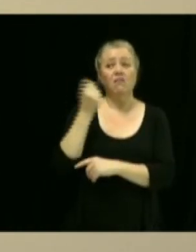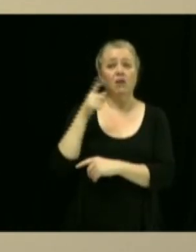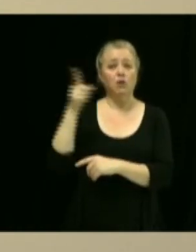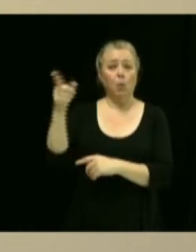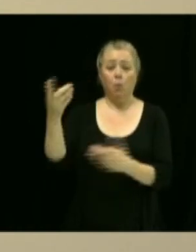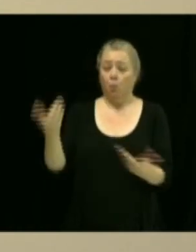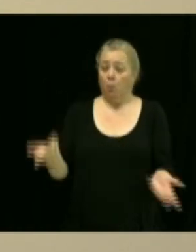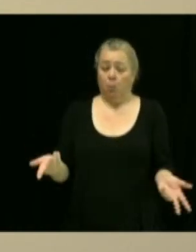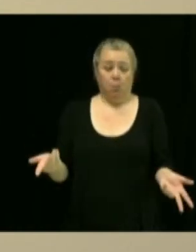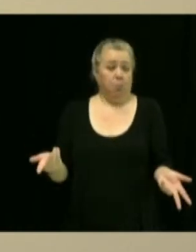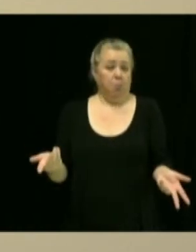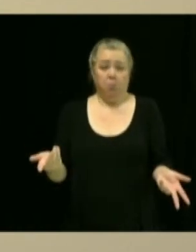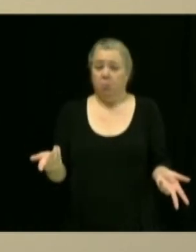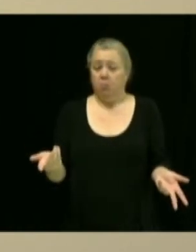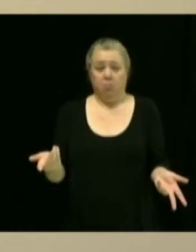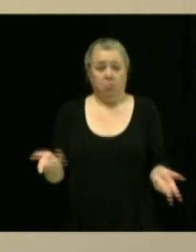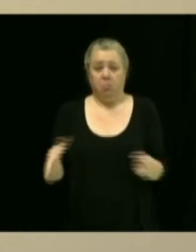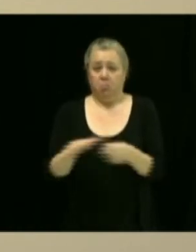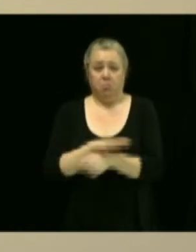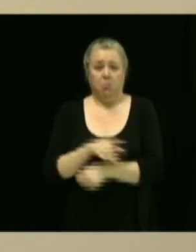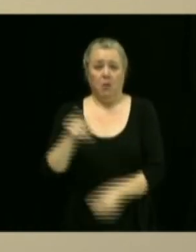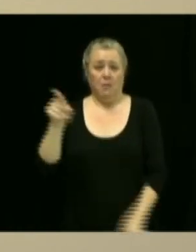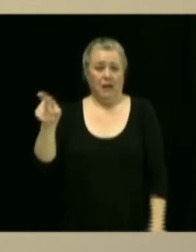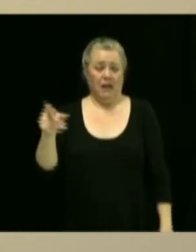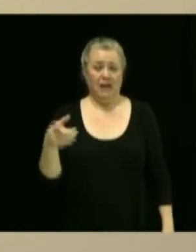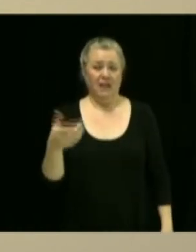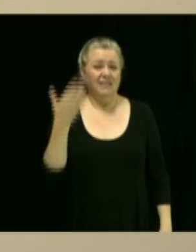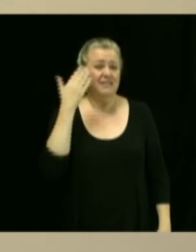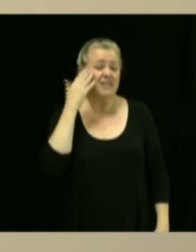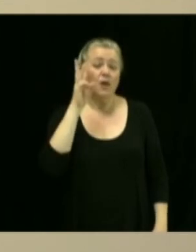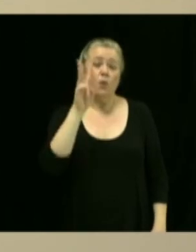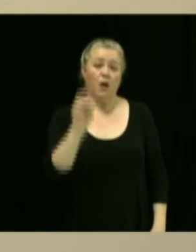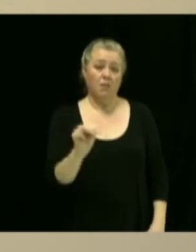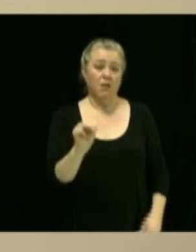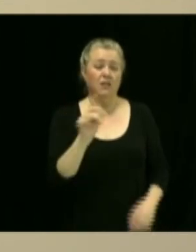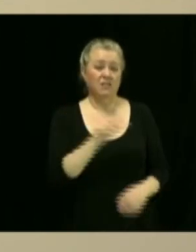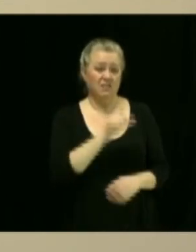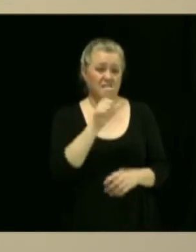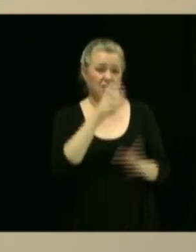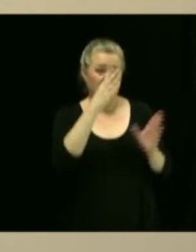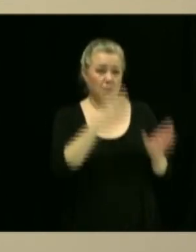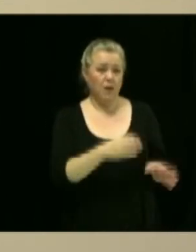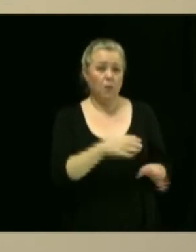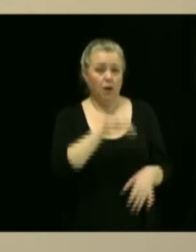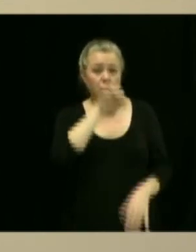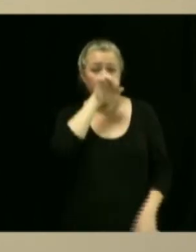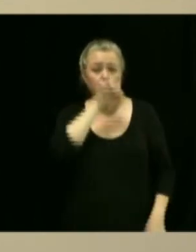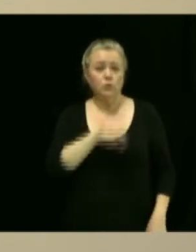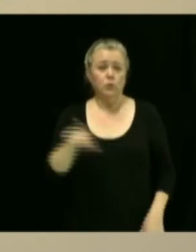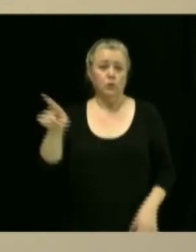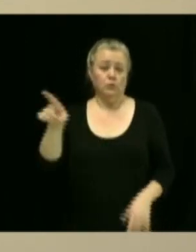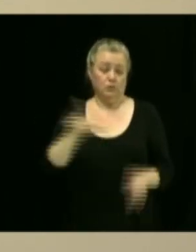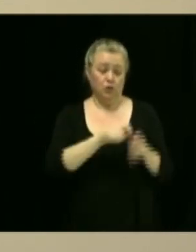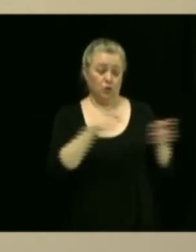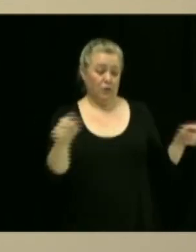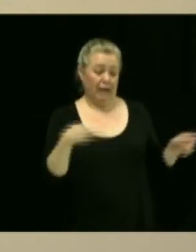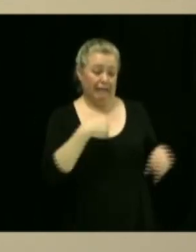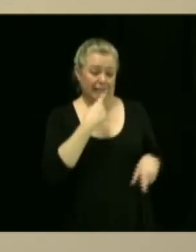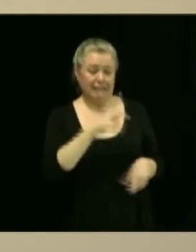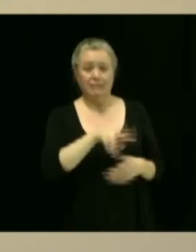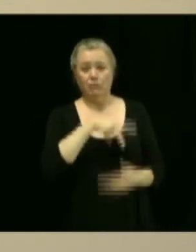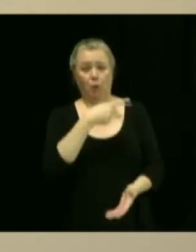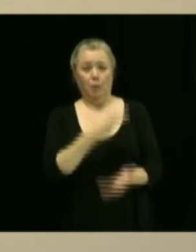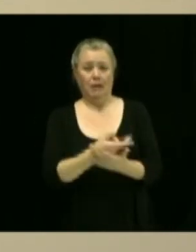On sait, pour le Walmart, les Québécois sont tombés amoureux, selon ce que disent les journaux. Mais même à là, ce stationnement,